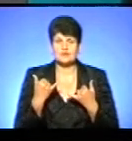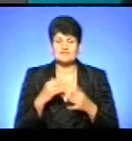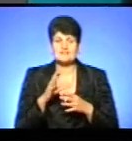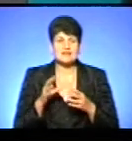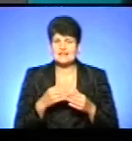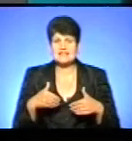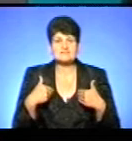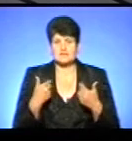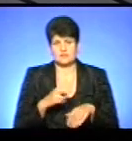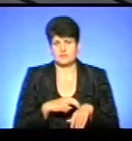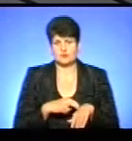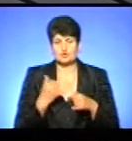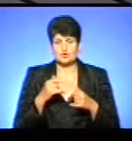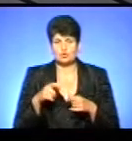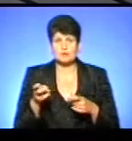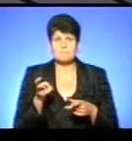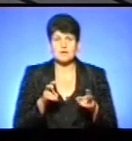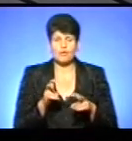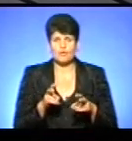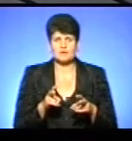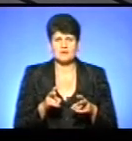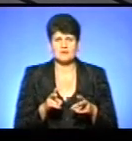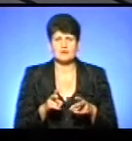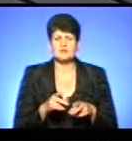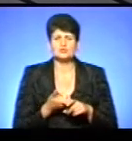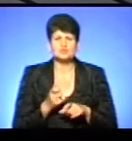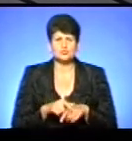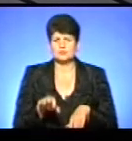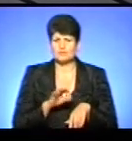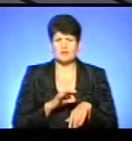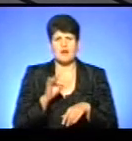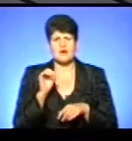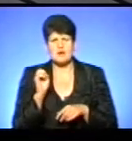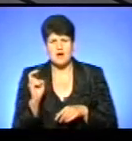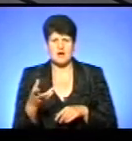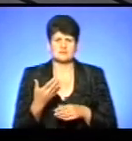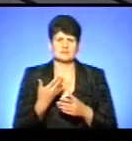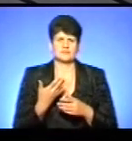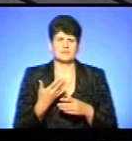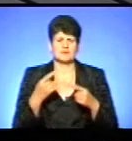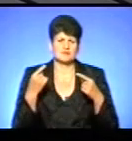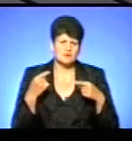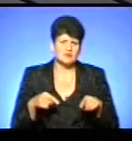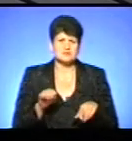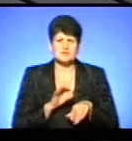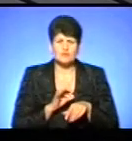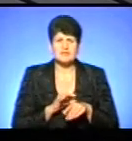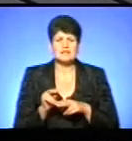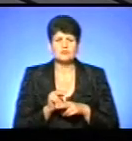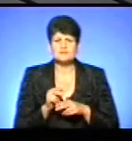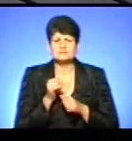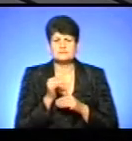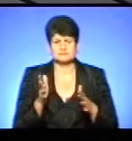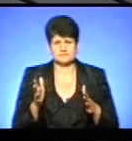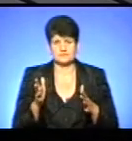звертаються до лікарів. Сьогодні люди приходять до нас з запущеними формами раку, запущеними формами захворювань таких, які вже не лікуються і так далі.